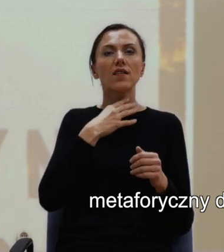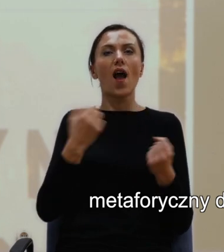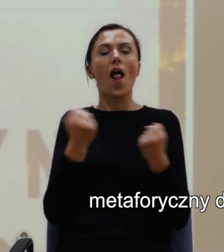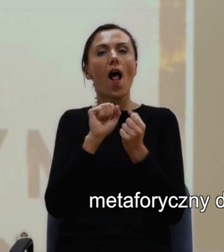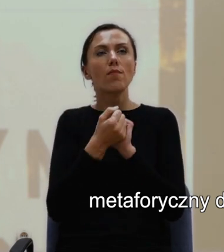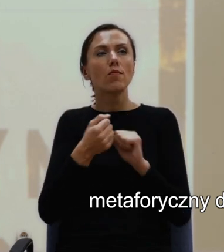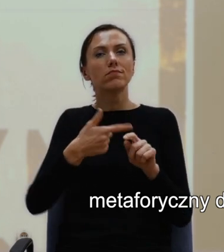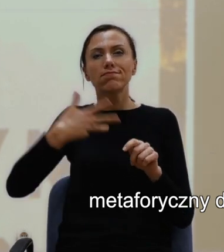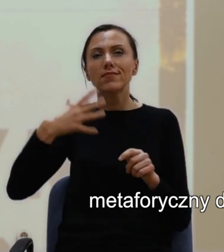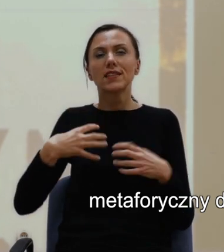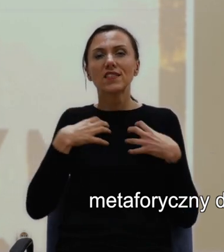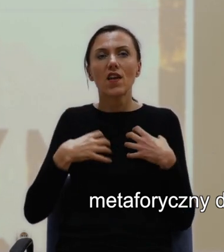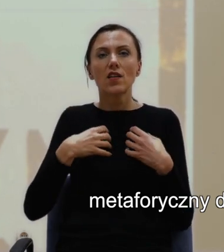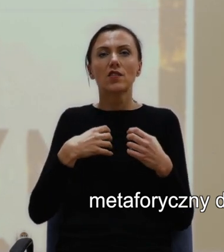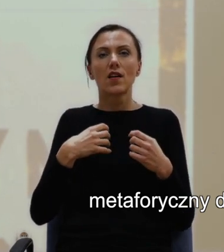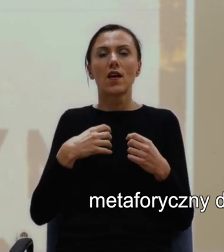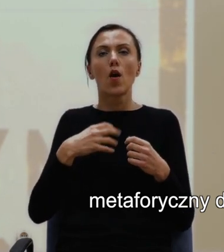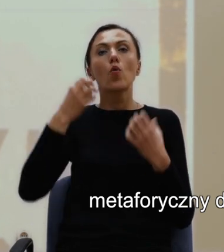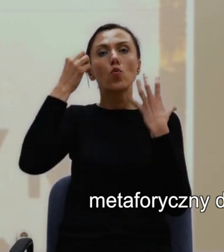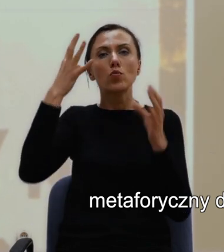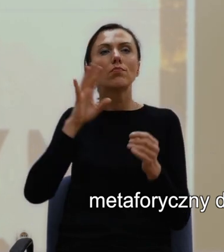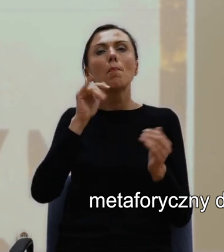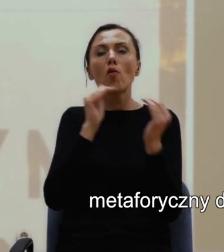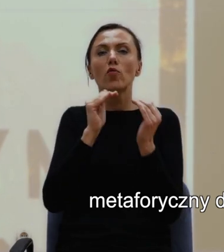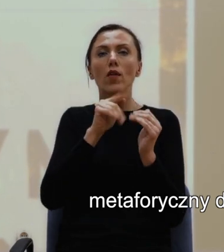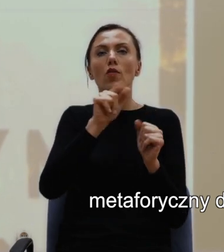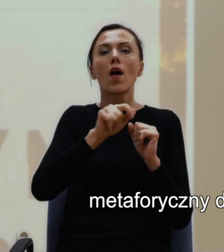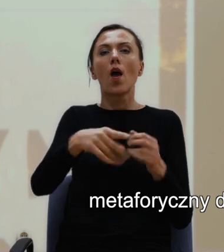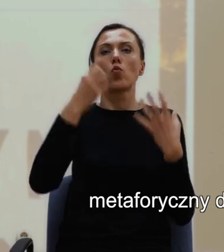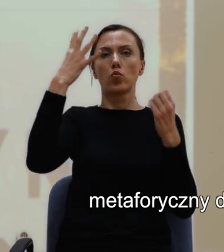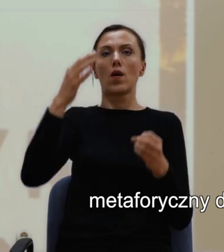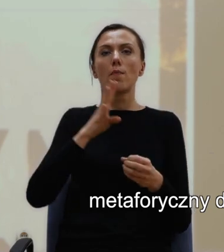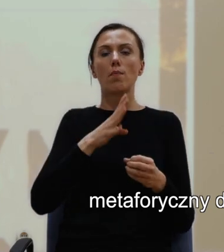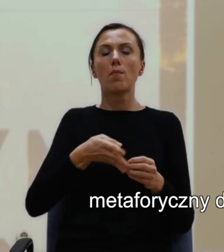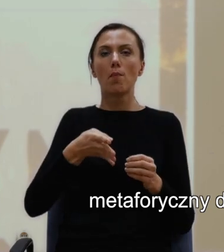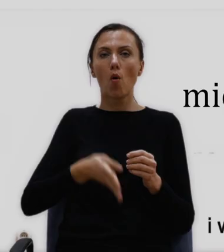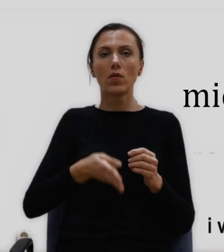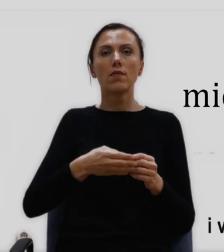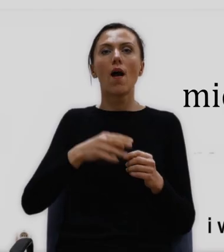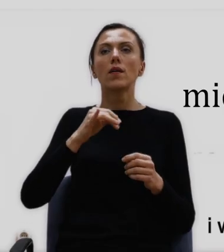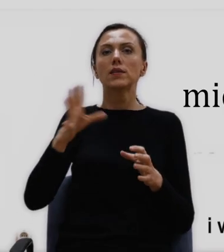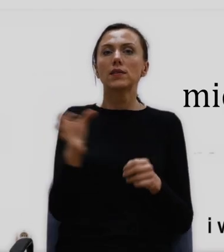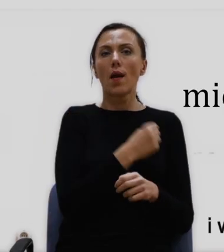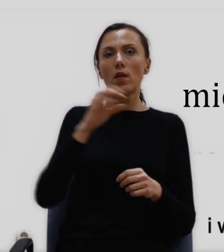południa, pozbawił ją brata i pozbawił ją przyjaciół.